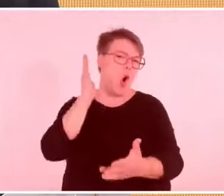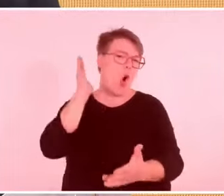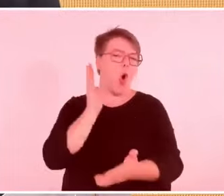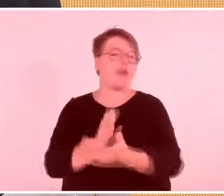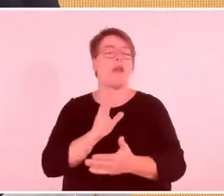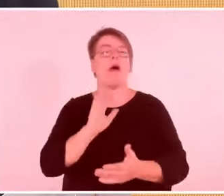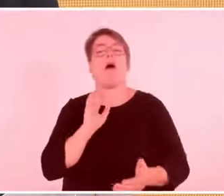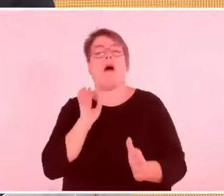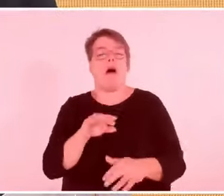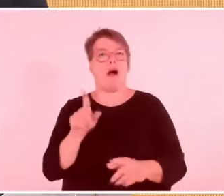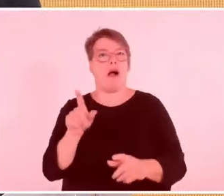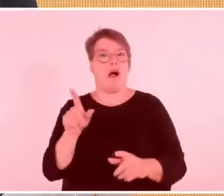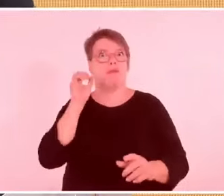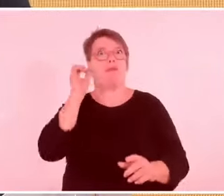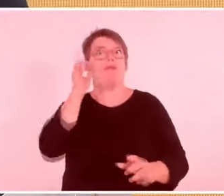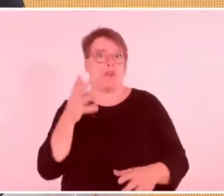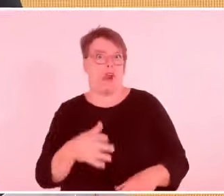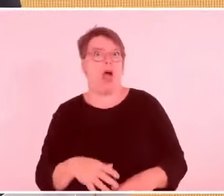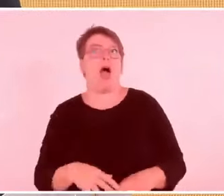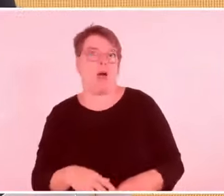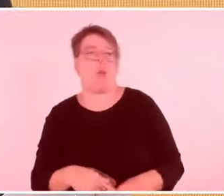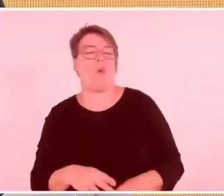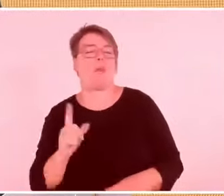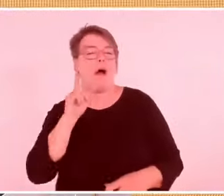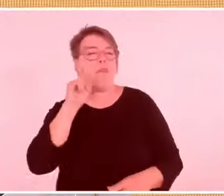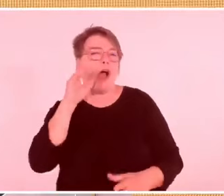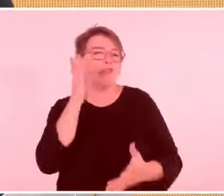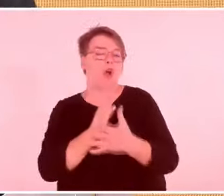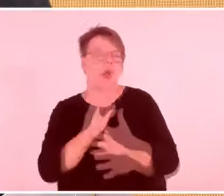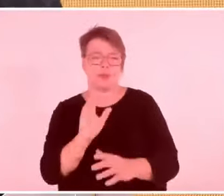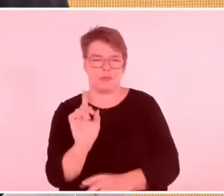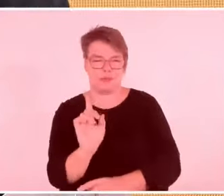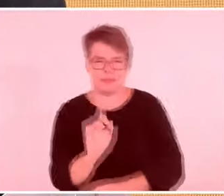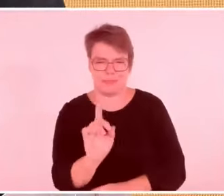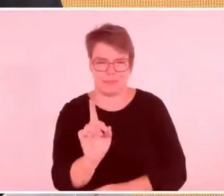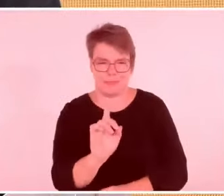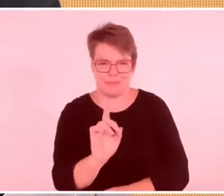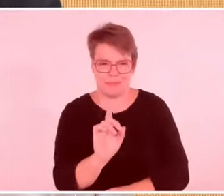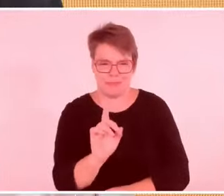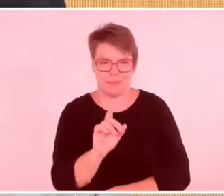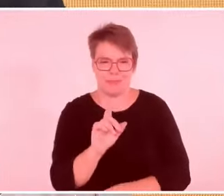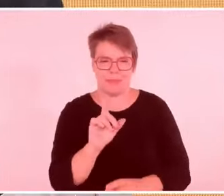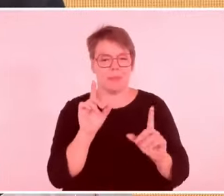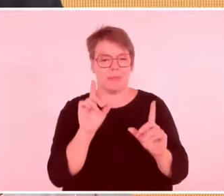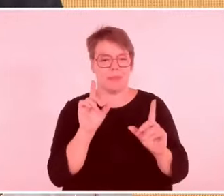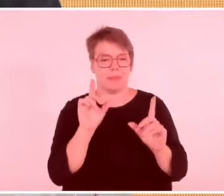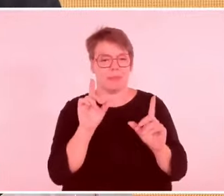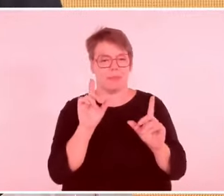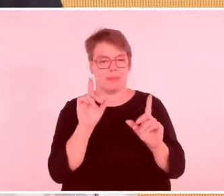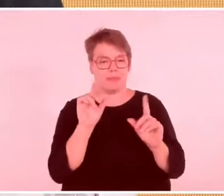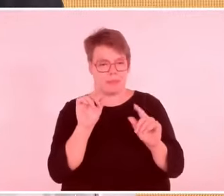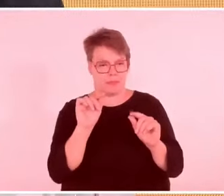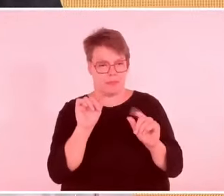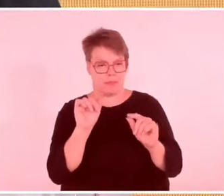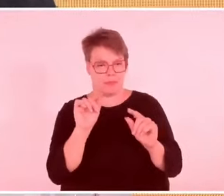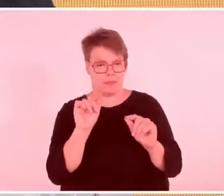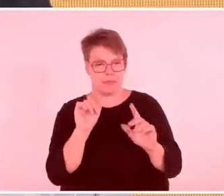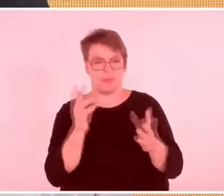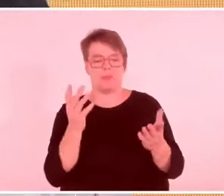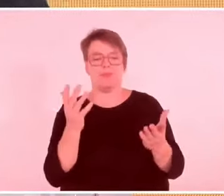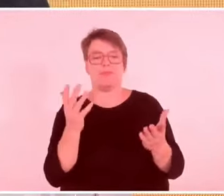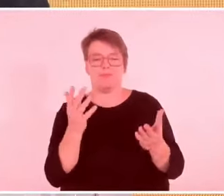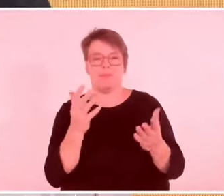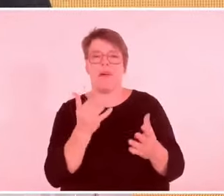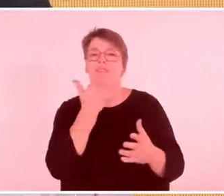habe Hitlers Mein Kampf gelesen. Ich habe seine Story auch gehört. Und trotzdem liebe ich den Narzissmus nicht. Aber hier haben wir